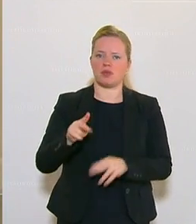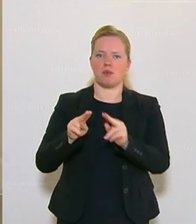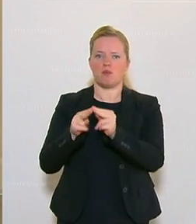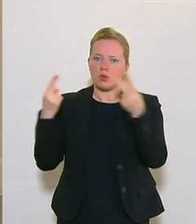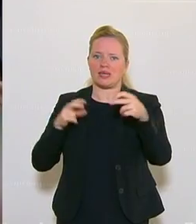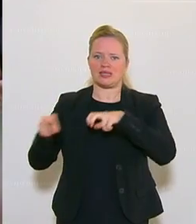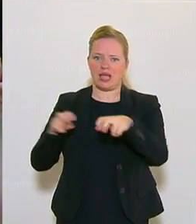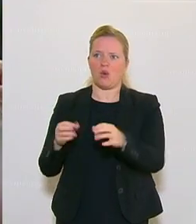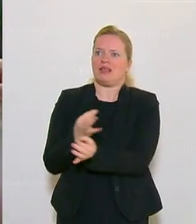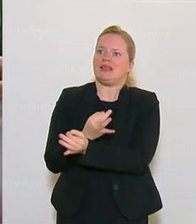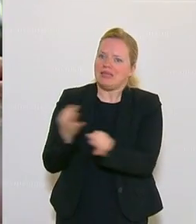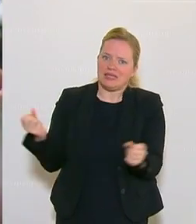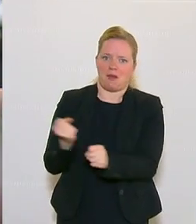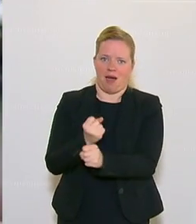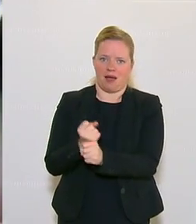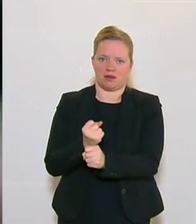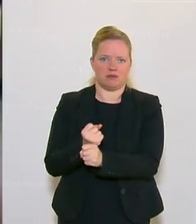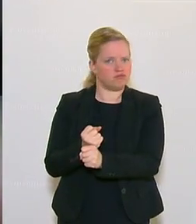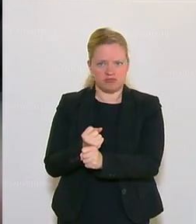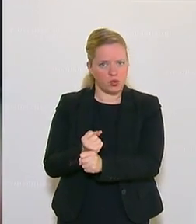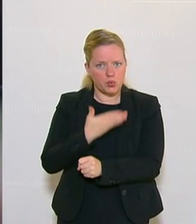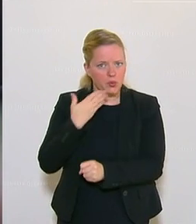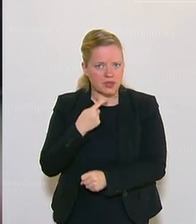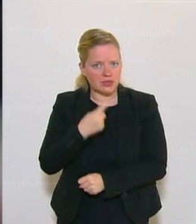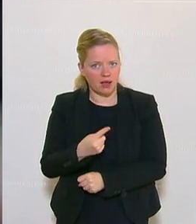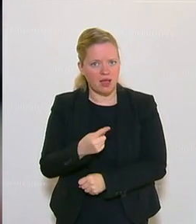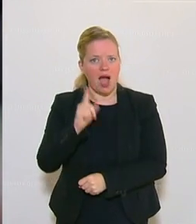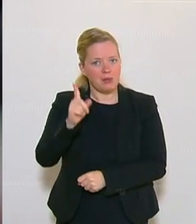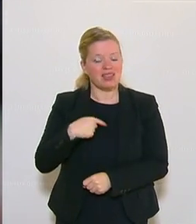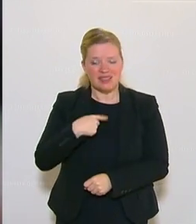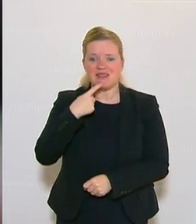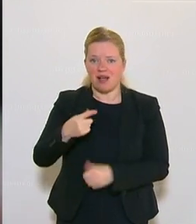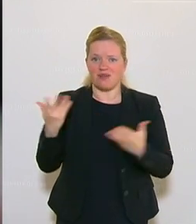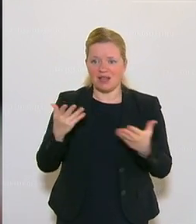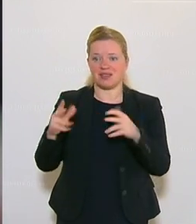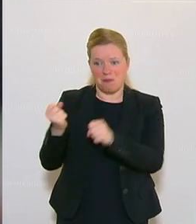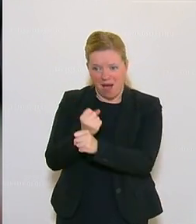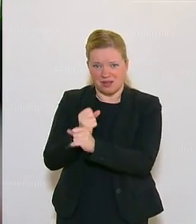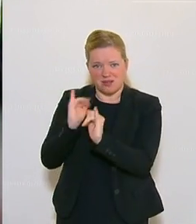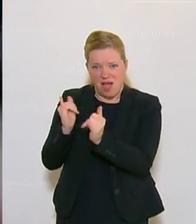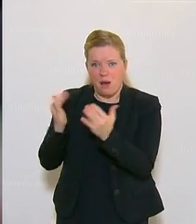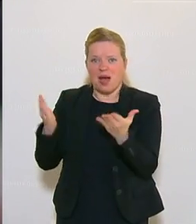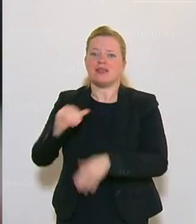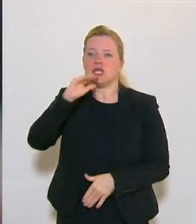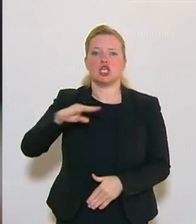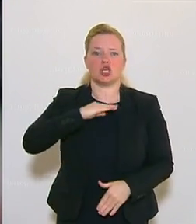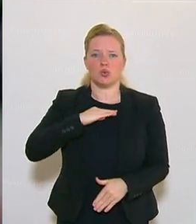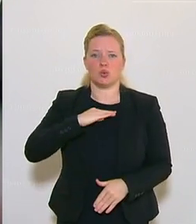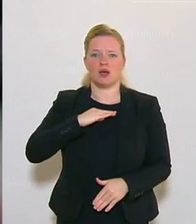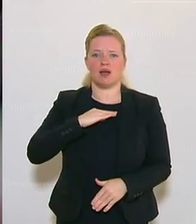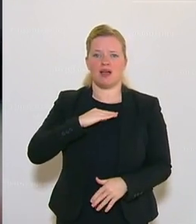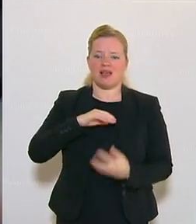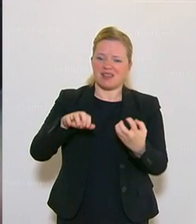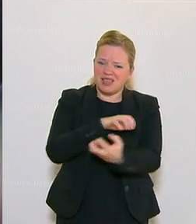Bundesregierung nichts macht. Aber ich sage auch, dass es nicht genug ist, dass es der Dimension dieser Krise